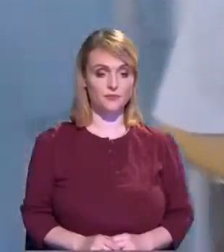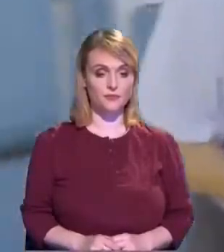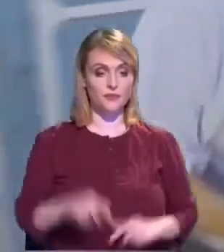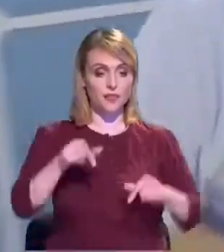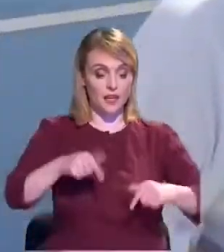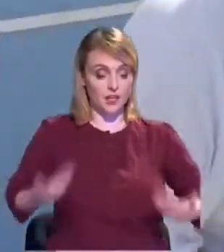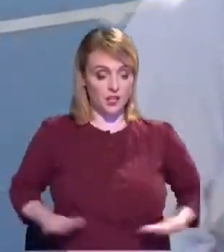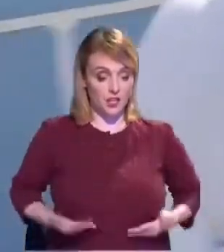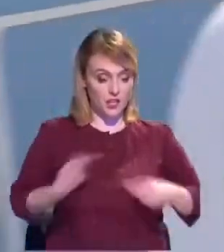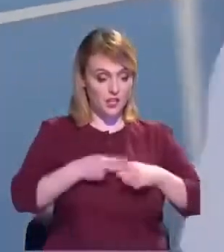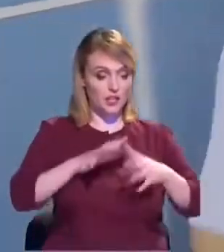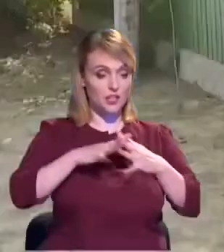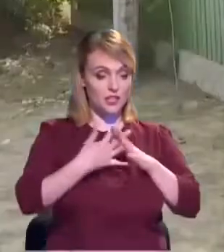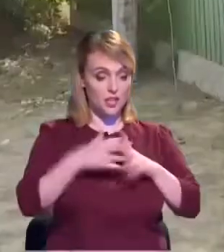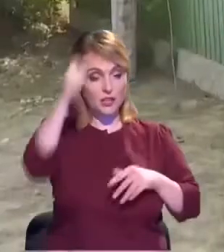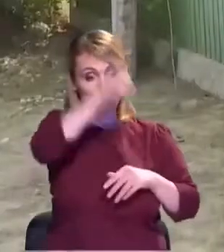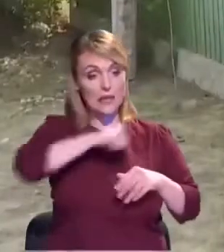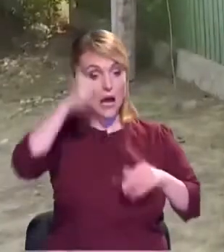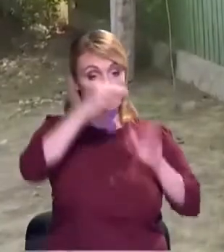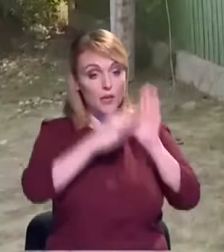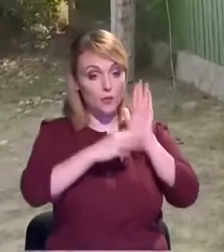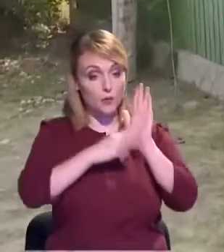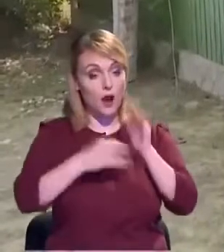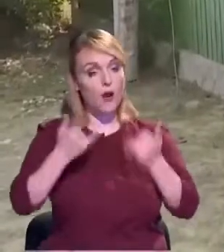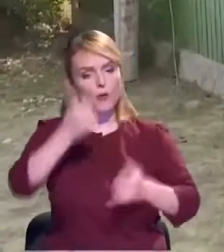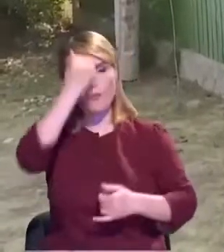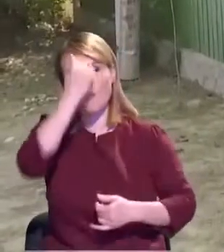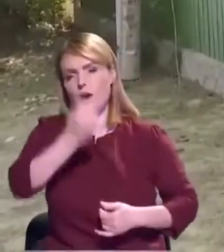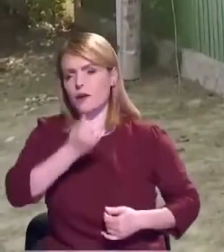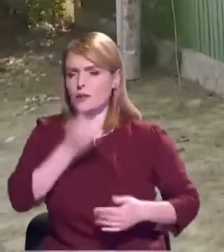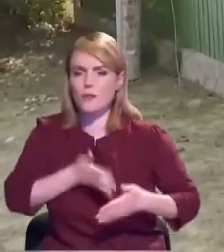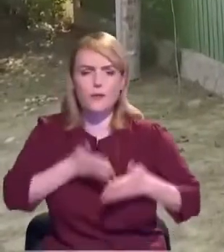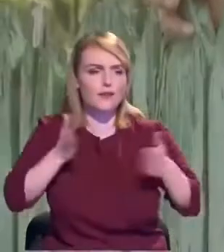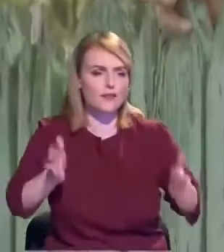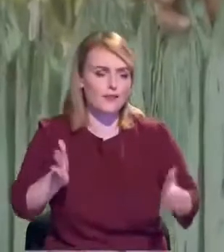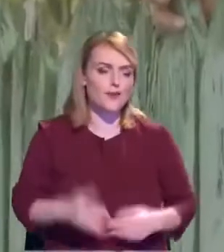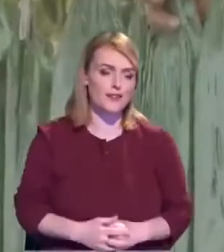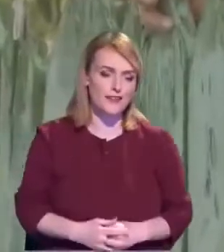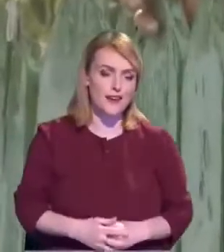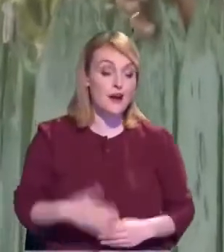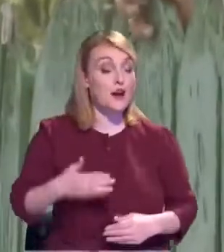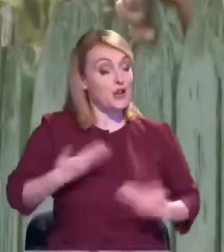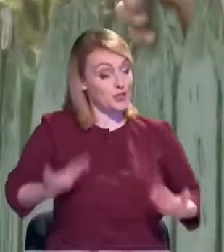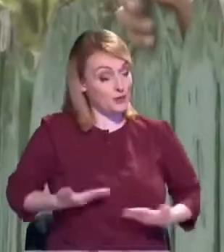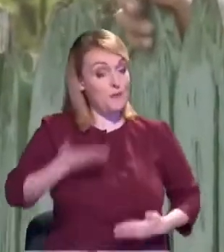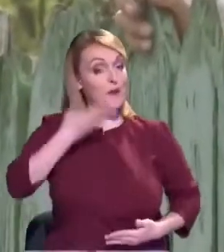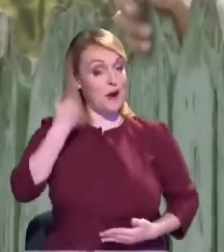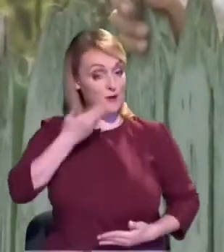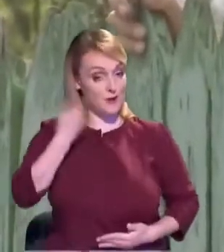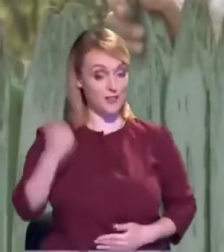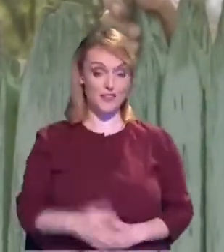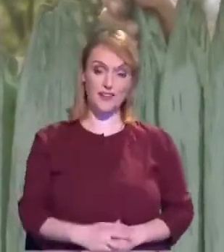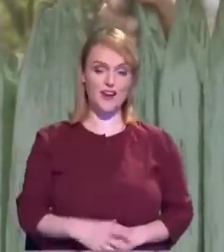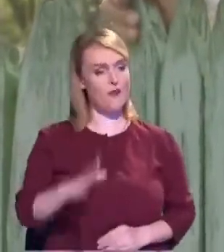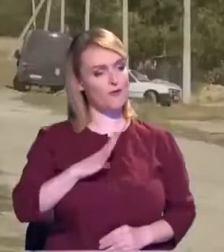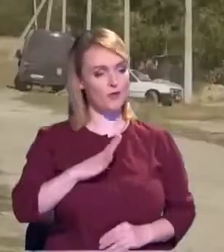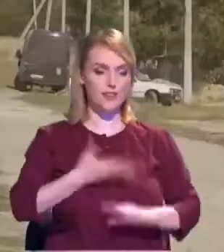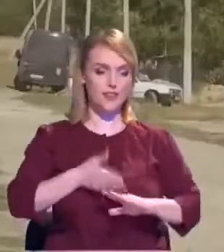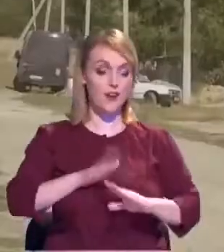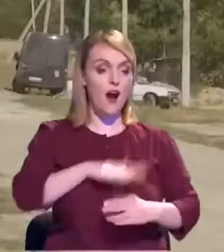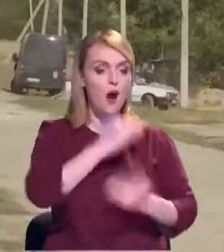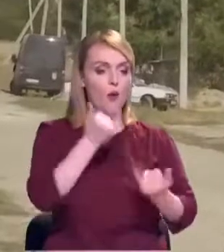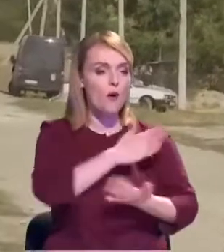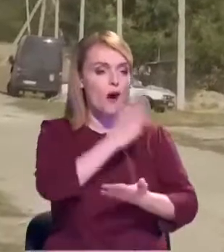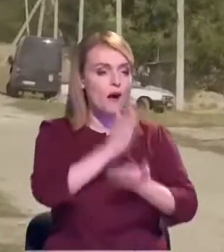Trăiesc în roșu prin 80, acum mulțumim. bă, dar prost, cum se spune, trăim mai ușurier. Și lumina ne-a pus și apă.